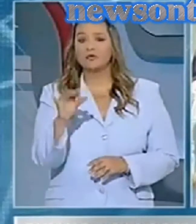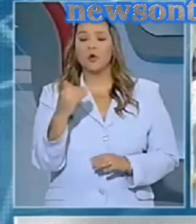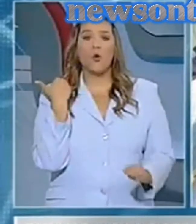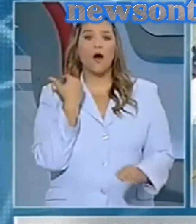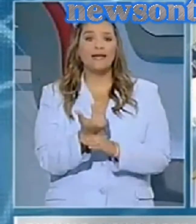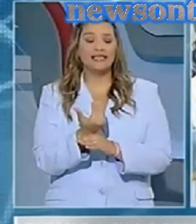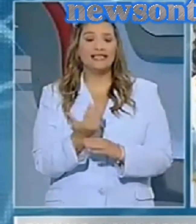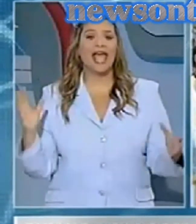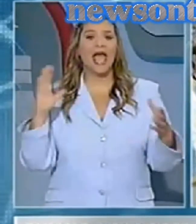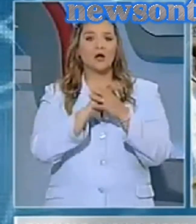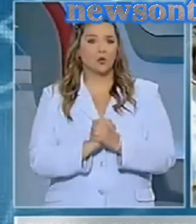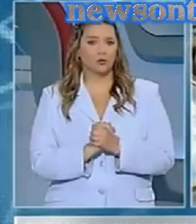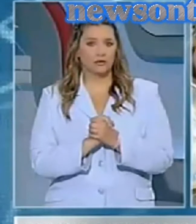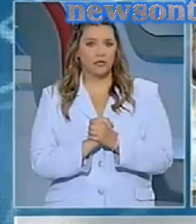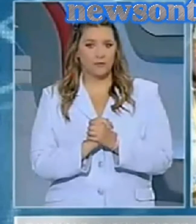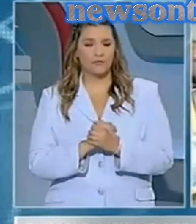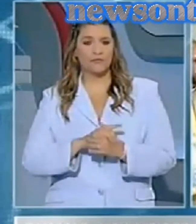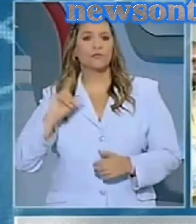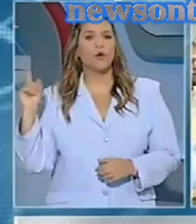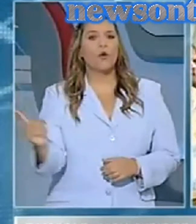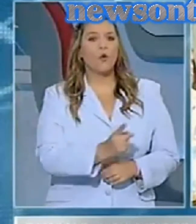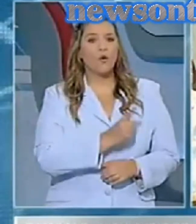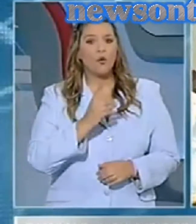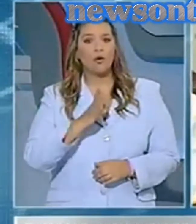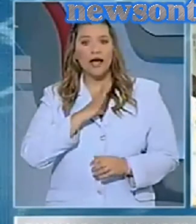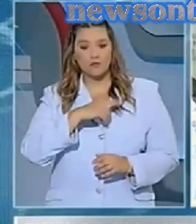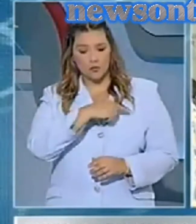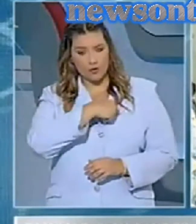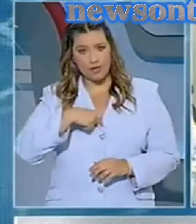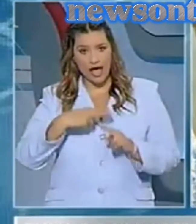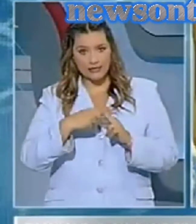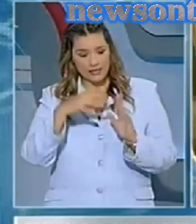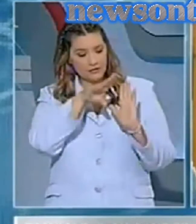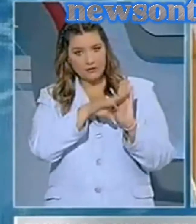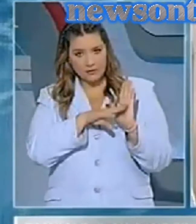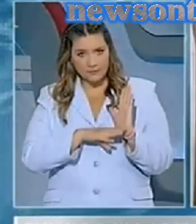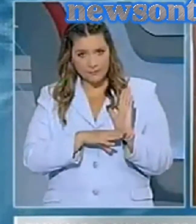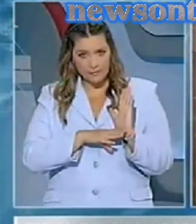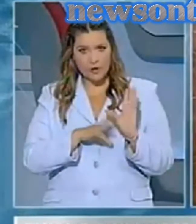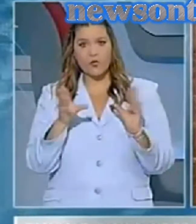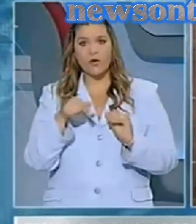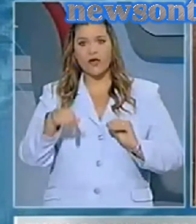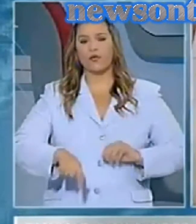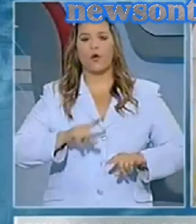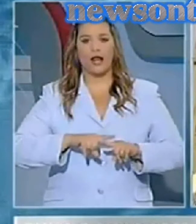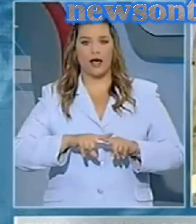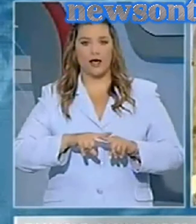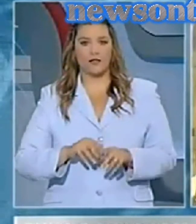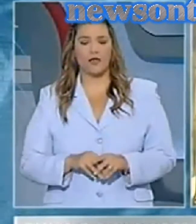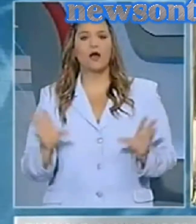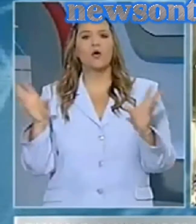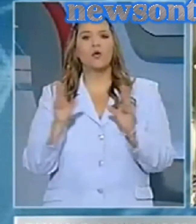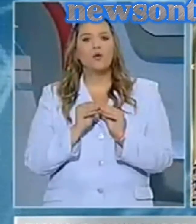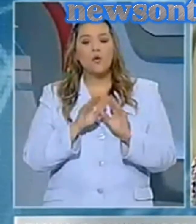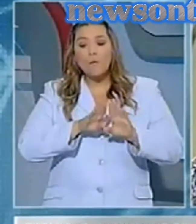ενότητα όλων αυτών που έχουν αυτές τις αρχές για τον τόπο μας, για το αύριο των